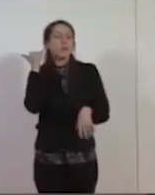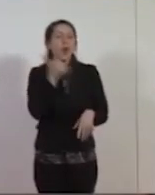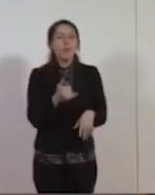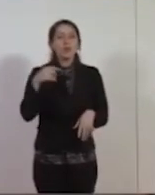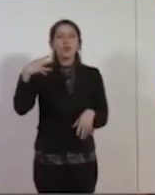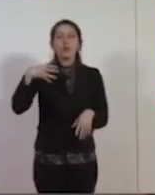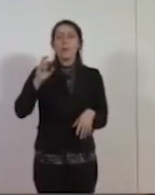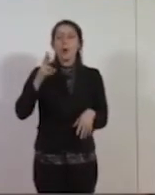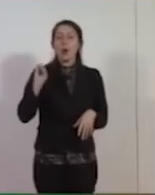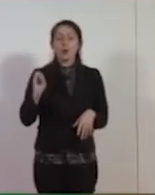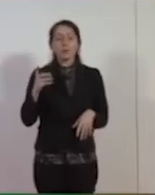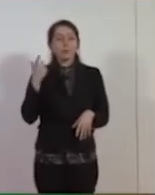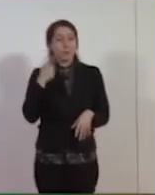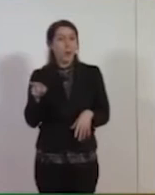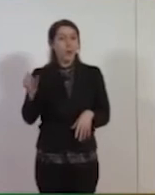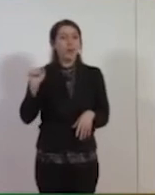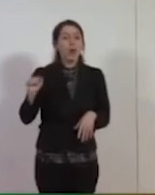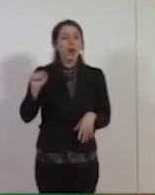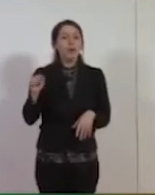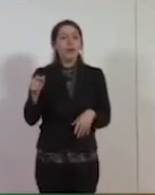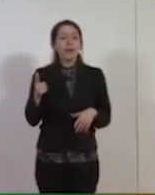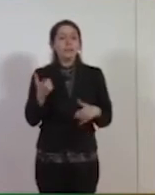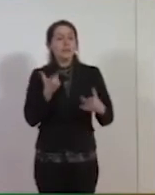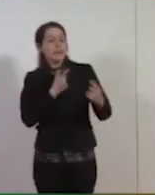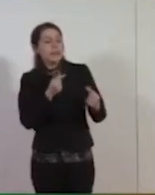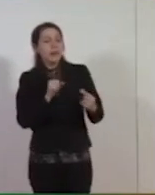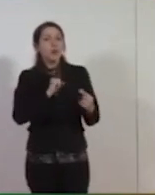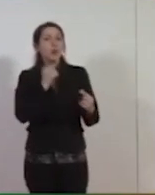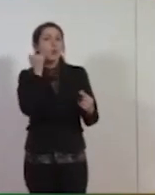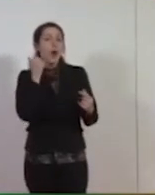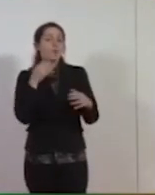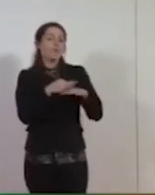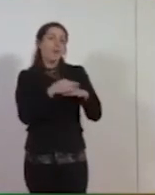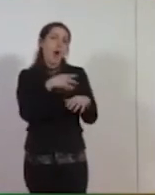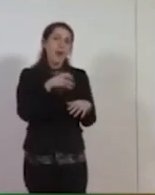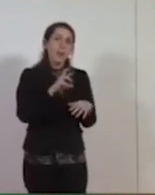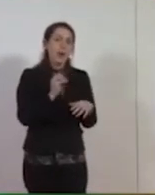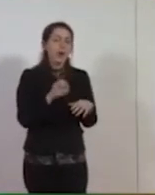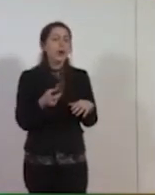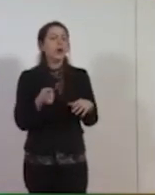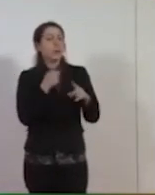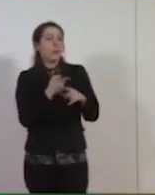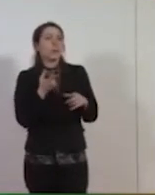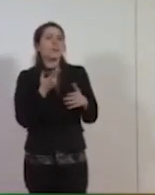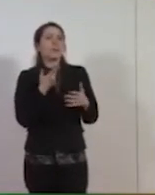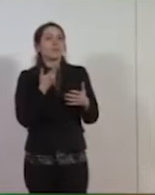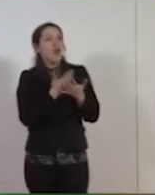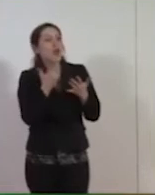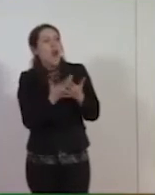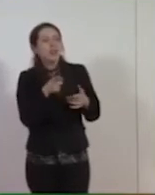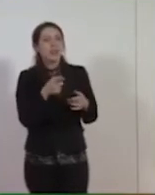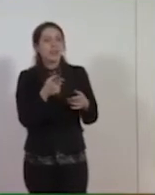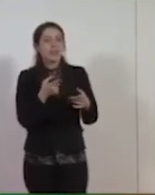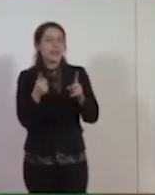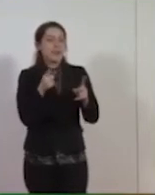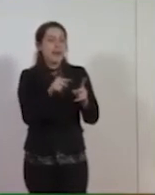doveva tenere i rapporti con la moglie e dolorosamente ha dovuto dargli le notizie che sapete. Oppure nei giorni della